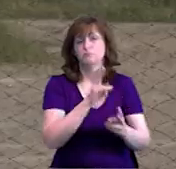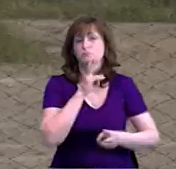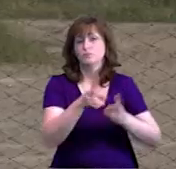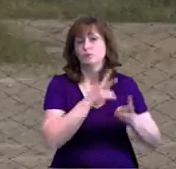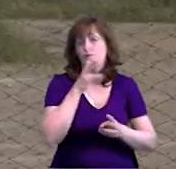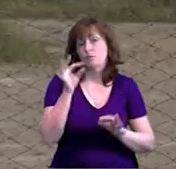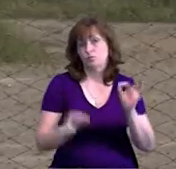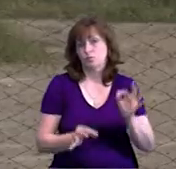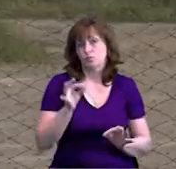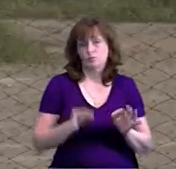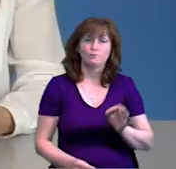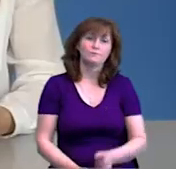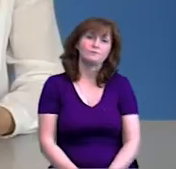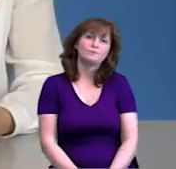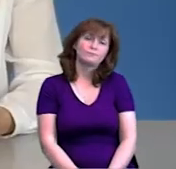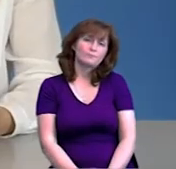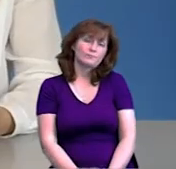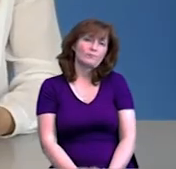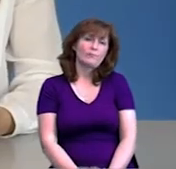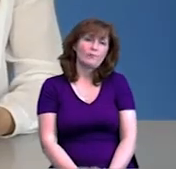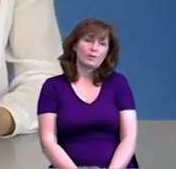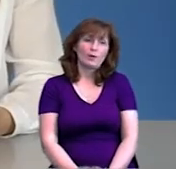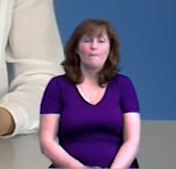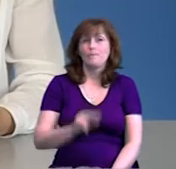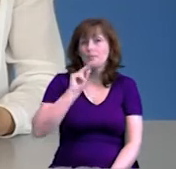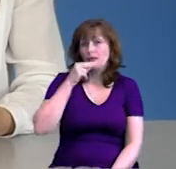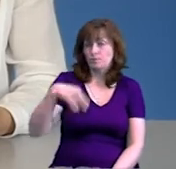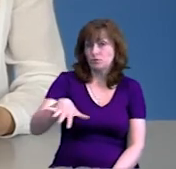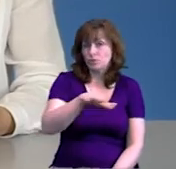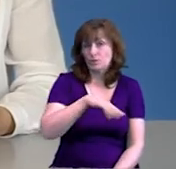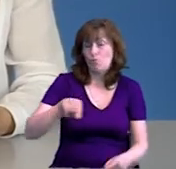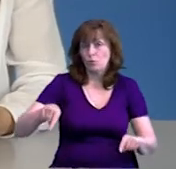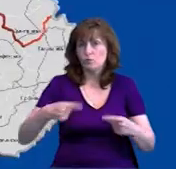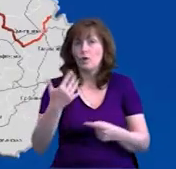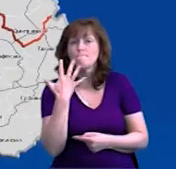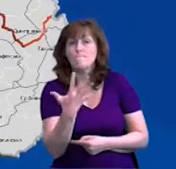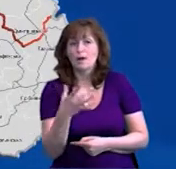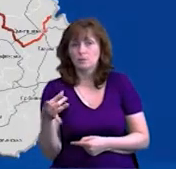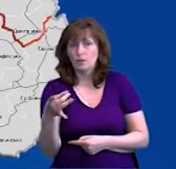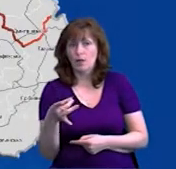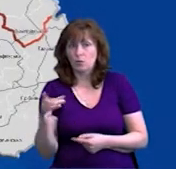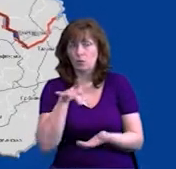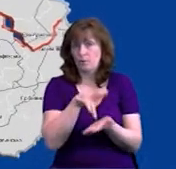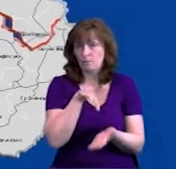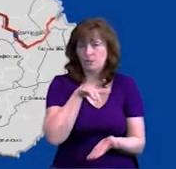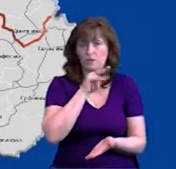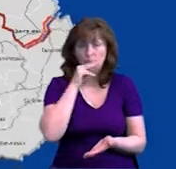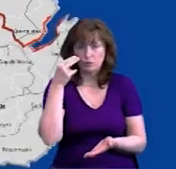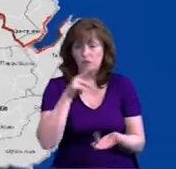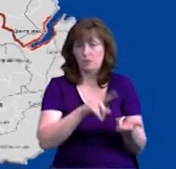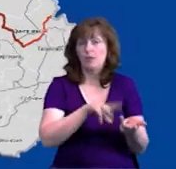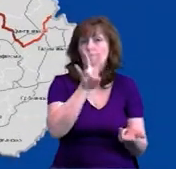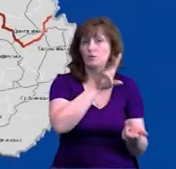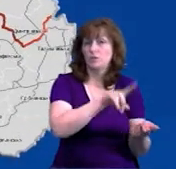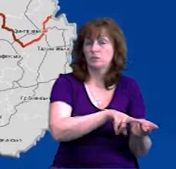Закревський, новини на Суспільному. На Чернігівщині утворять п'ять районів із центрами у Чернігові, Ніжині,